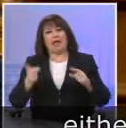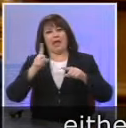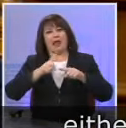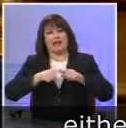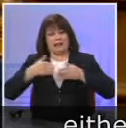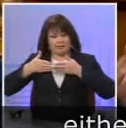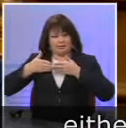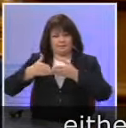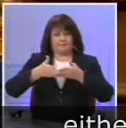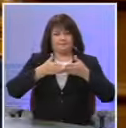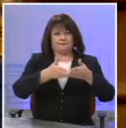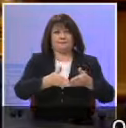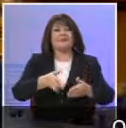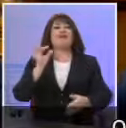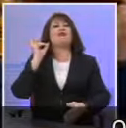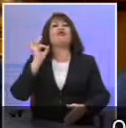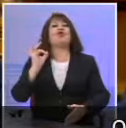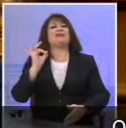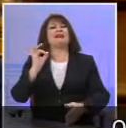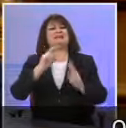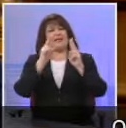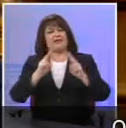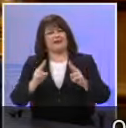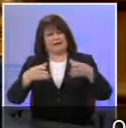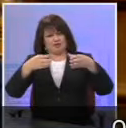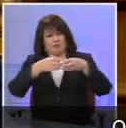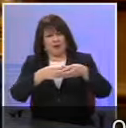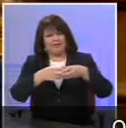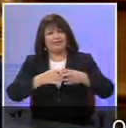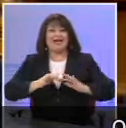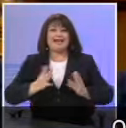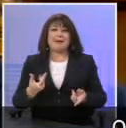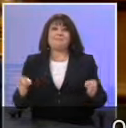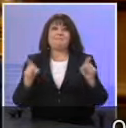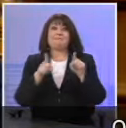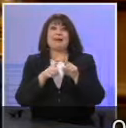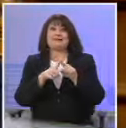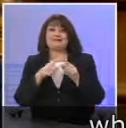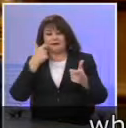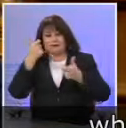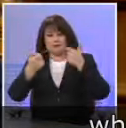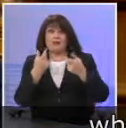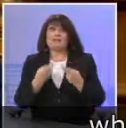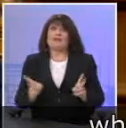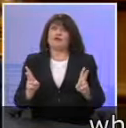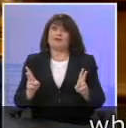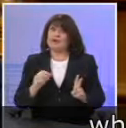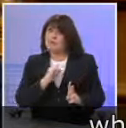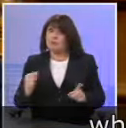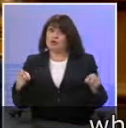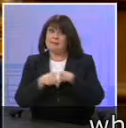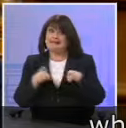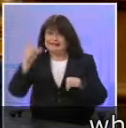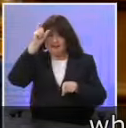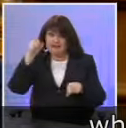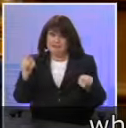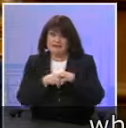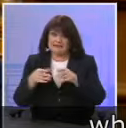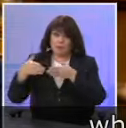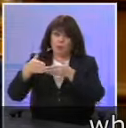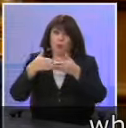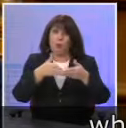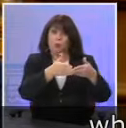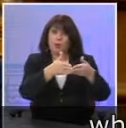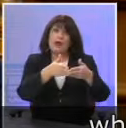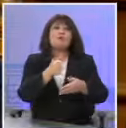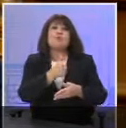ακτοφυλακής, είτε η Frontex, είτε κι αν περιπολούμε από κοινού, που δεν θα το επιτρέπαμε πότε εμείς αυτό, με τουρκικές ακτεωρούς, θα ήταν